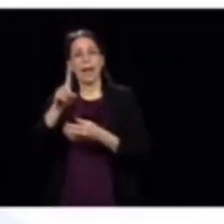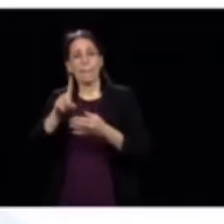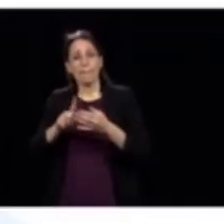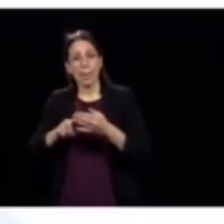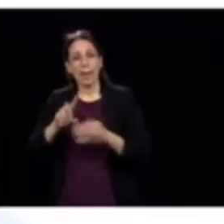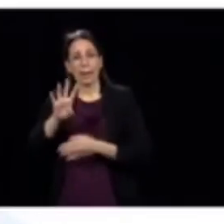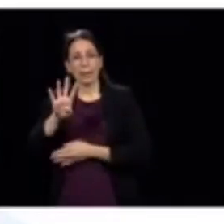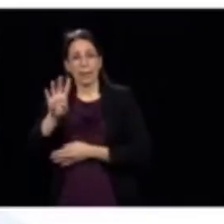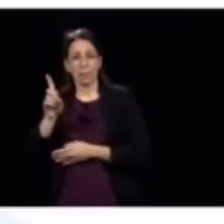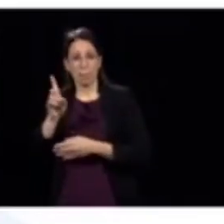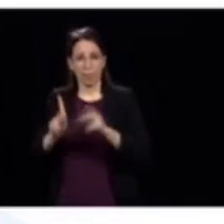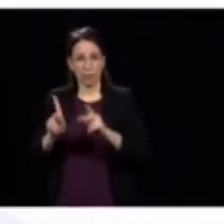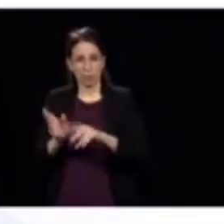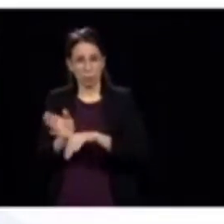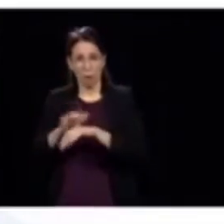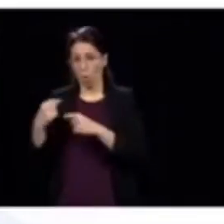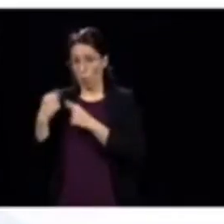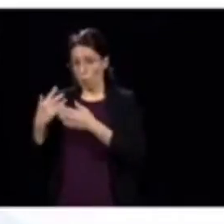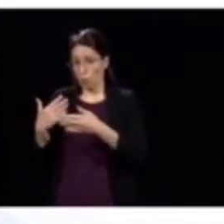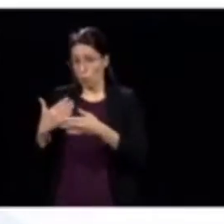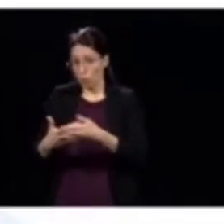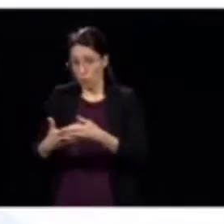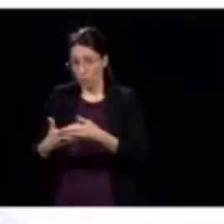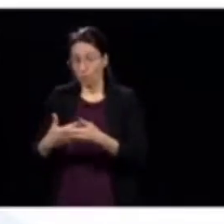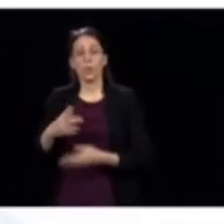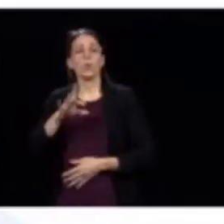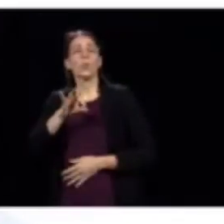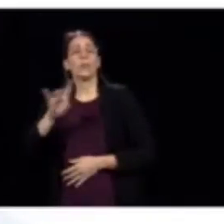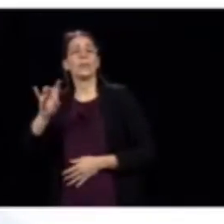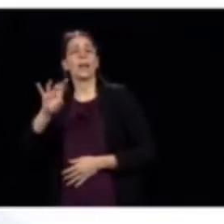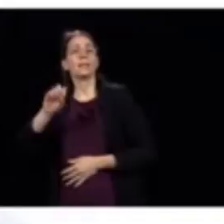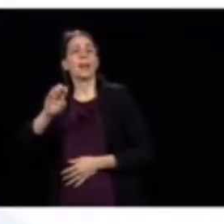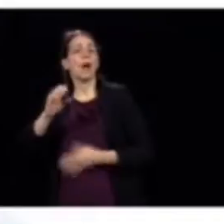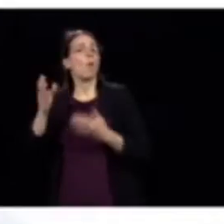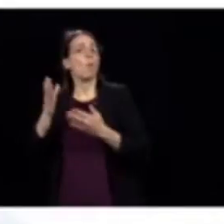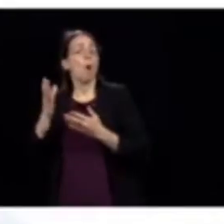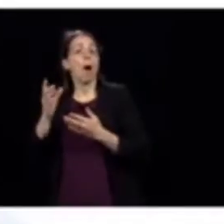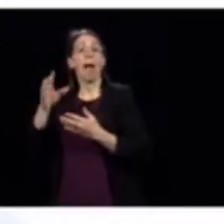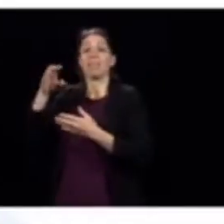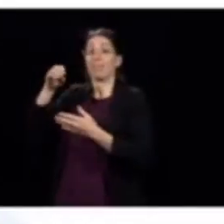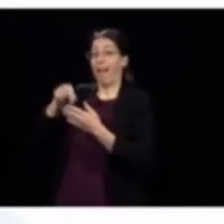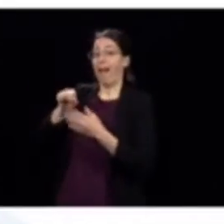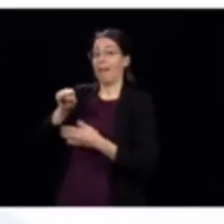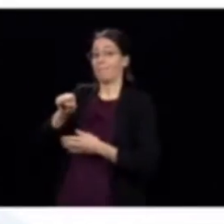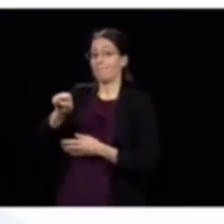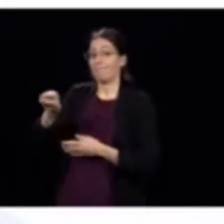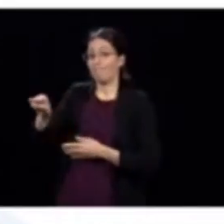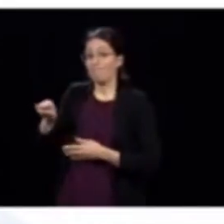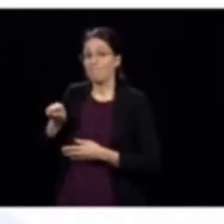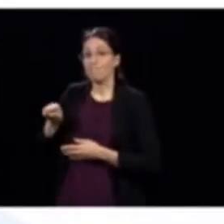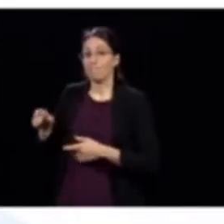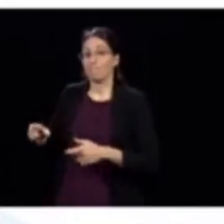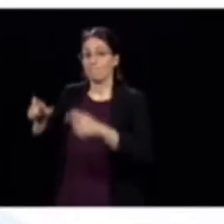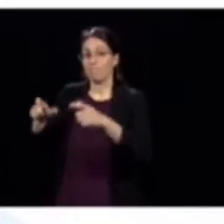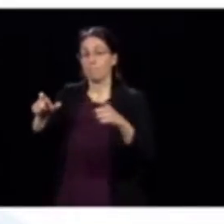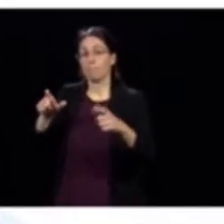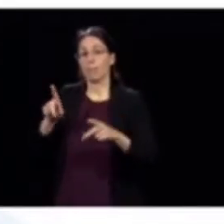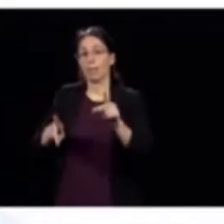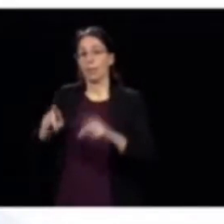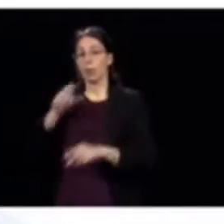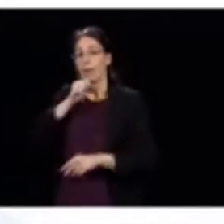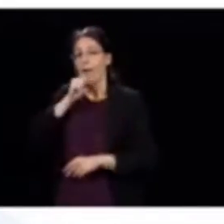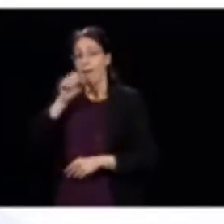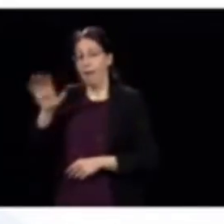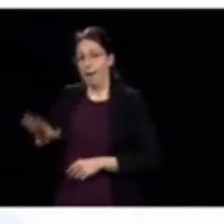décès qu'on a jusqu'à présent, il y en a 850, c'était des personnes qui étaient dans les résidences pour